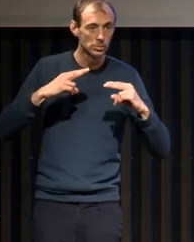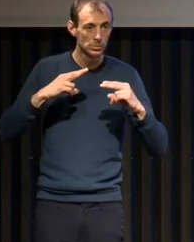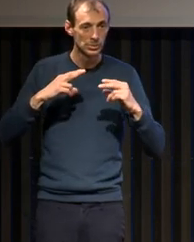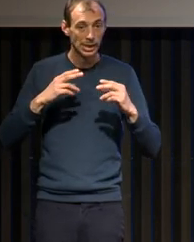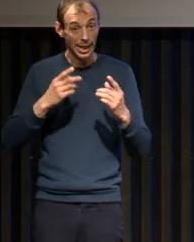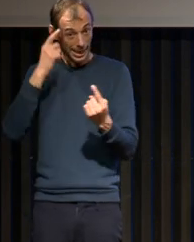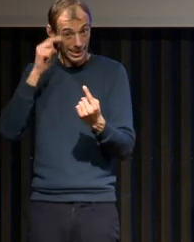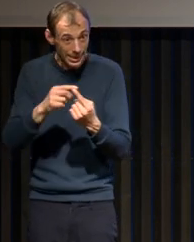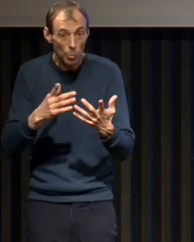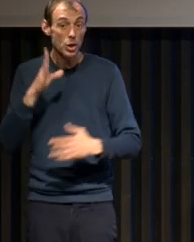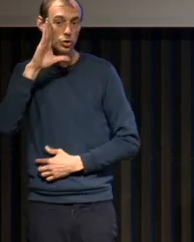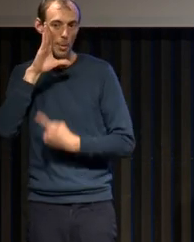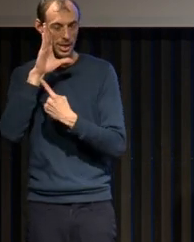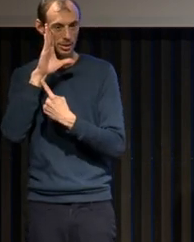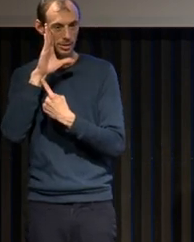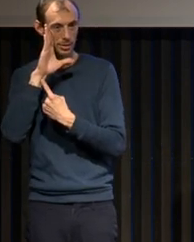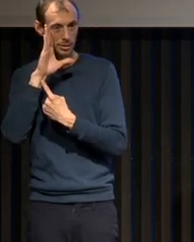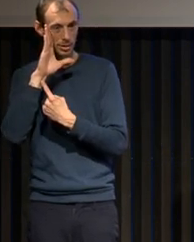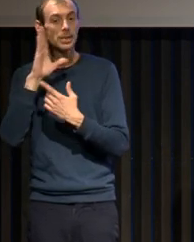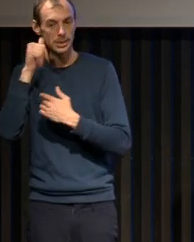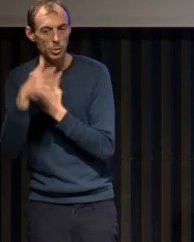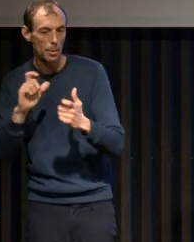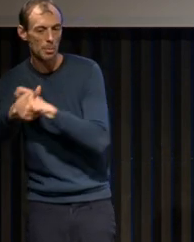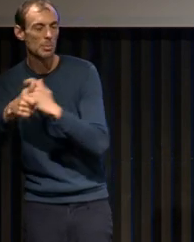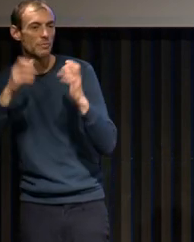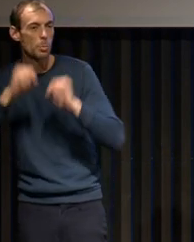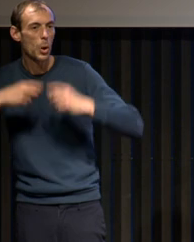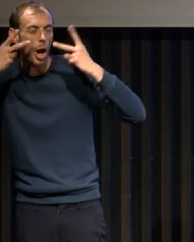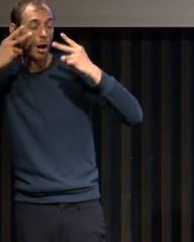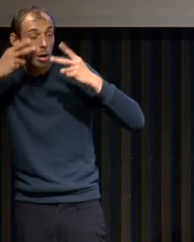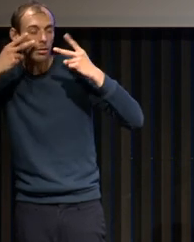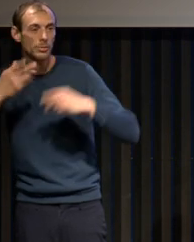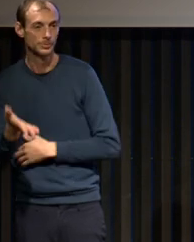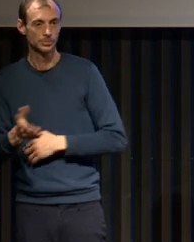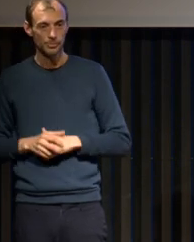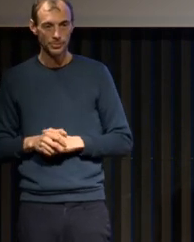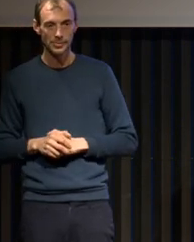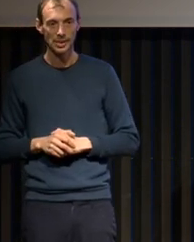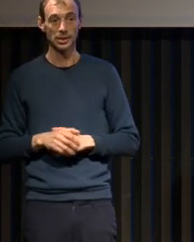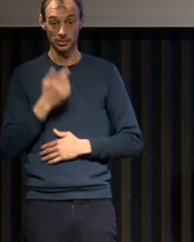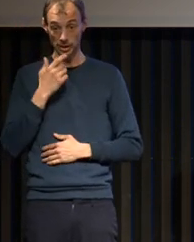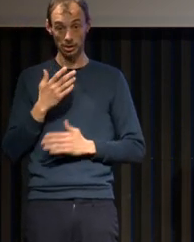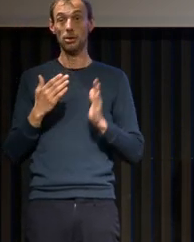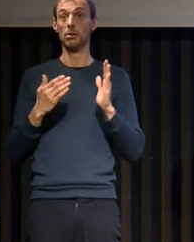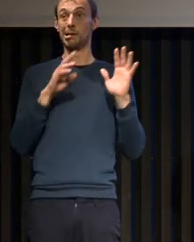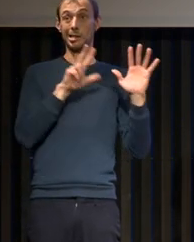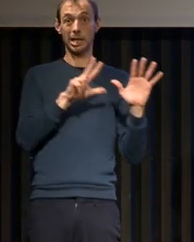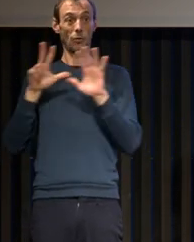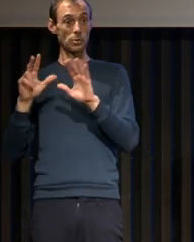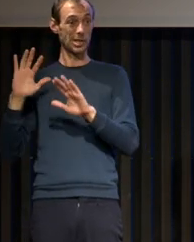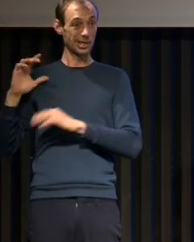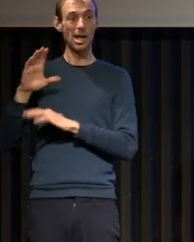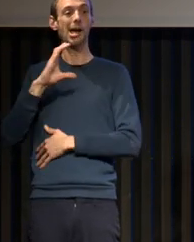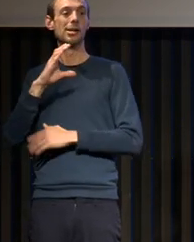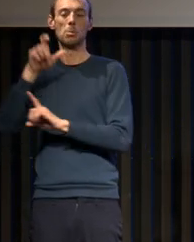Donc, vous voyez là, au XXe siècle, se crée, à partir de la description de Catone de 1988, la définition d'une maladie basée sur une